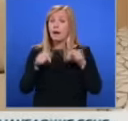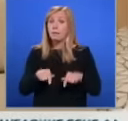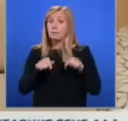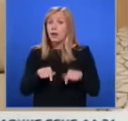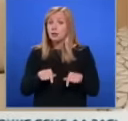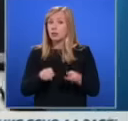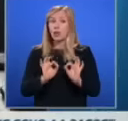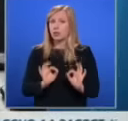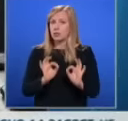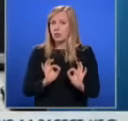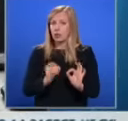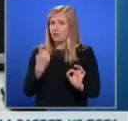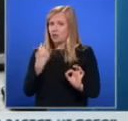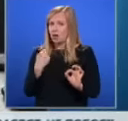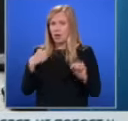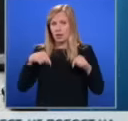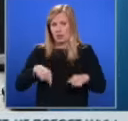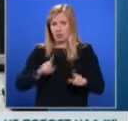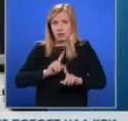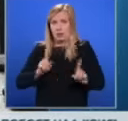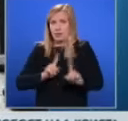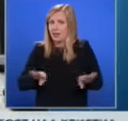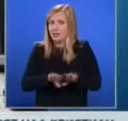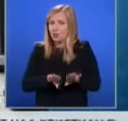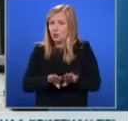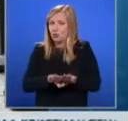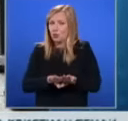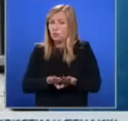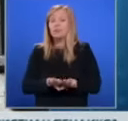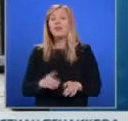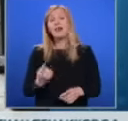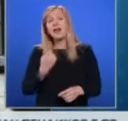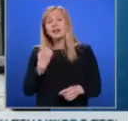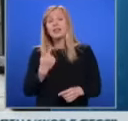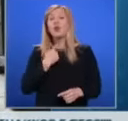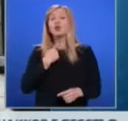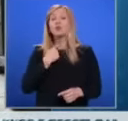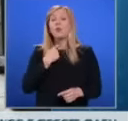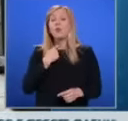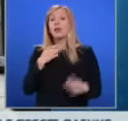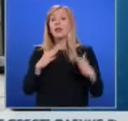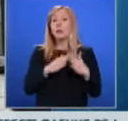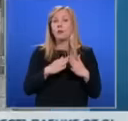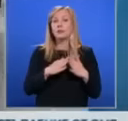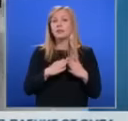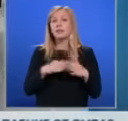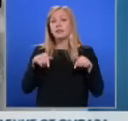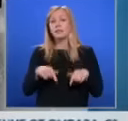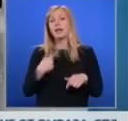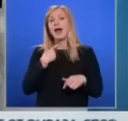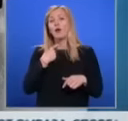означава, че днес е сигурно. В последната мисия обаче единият, който вече е загубил и дома си, и брат си, губи и живота си.